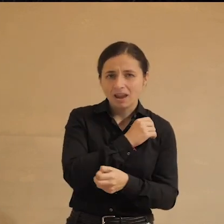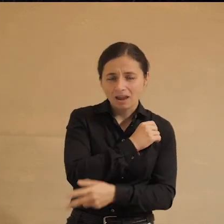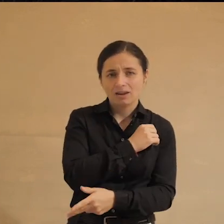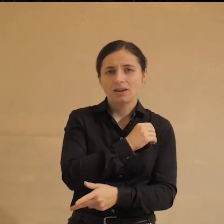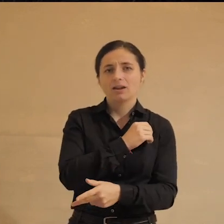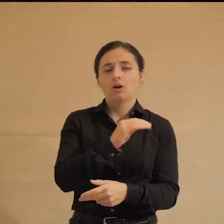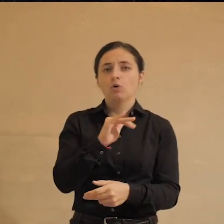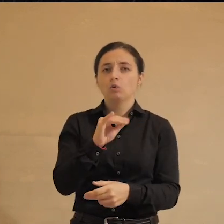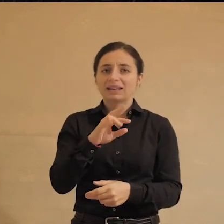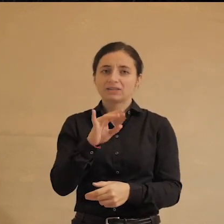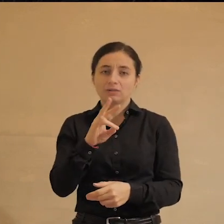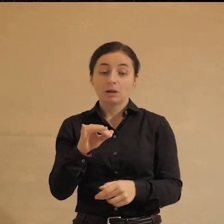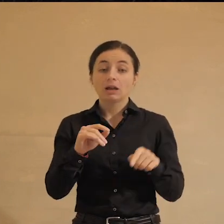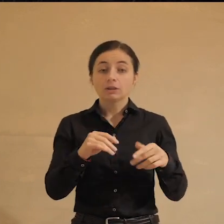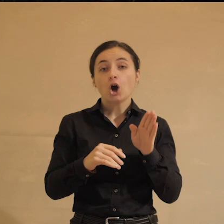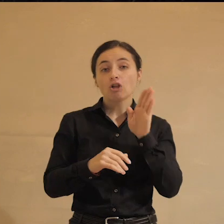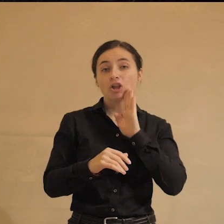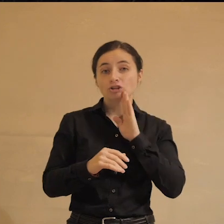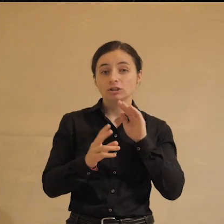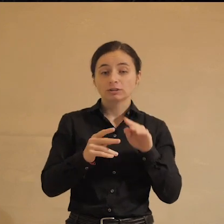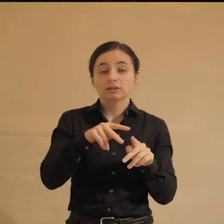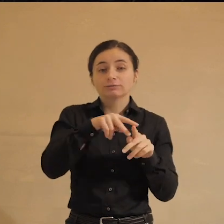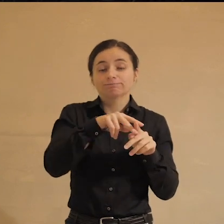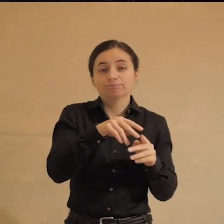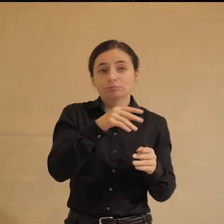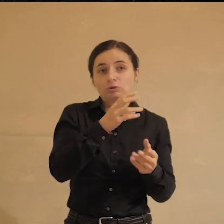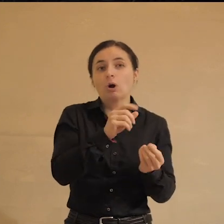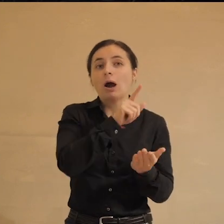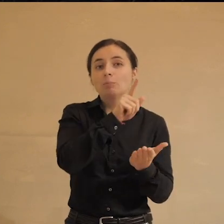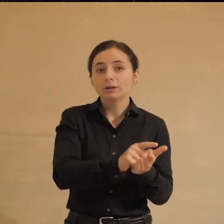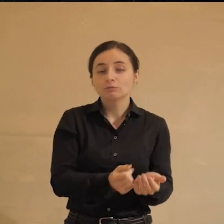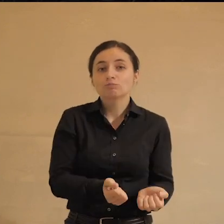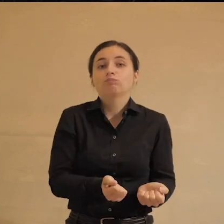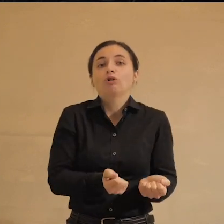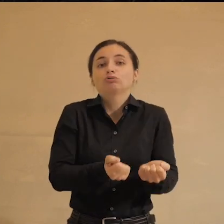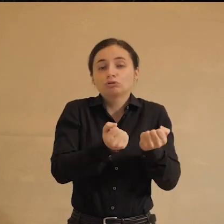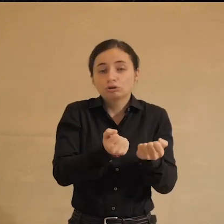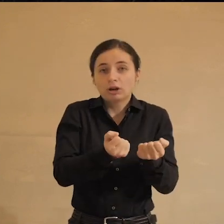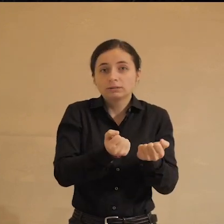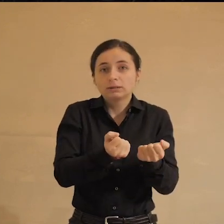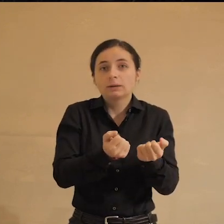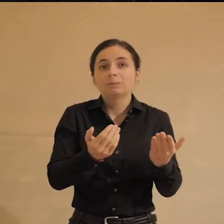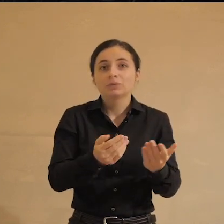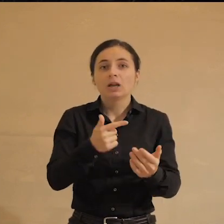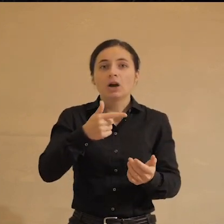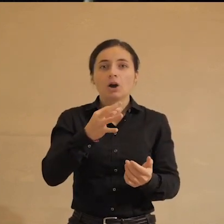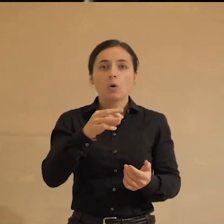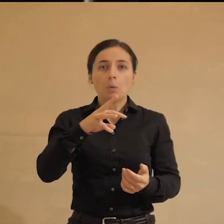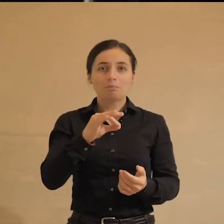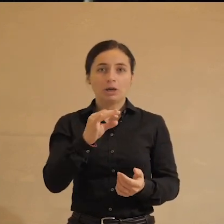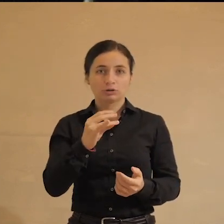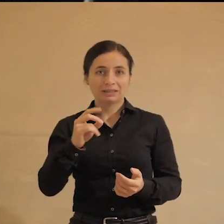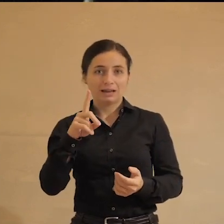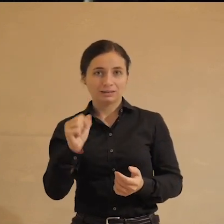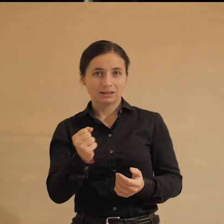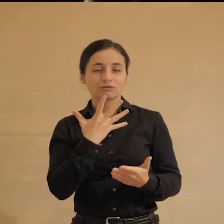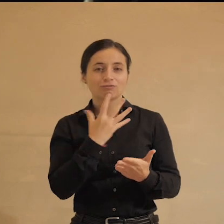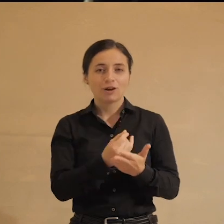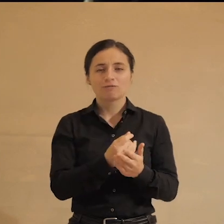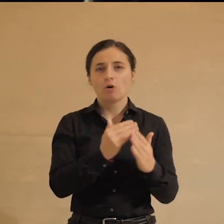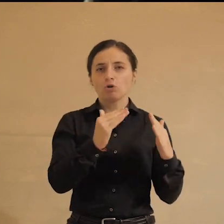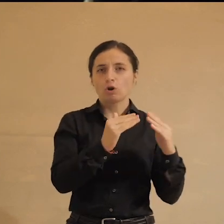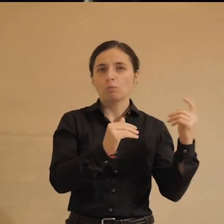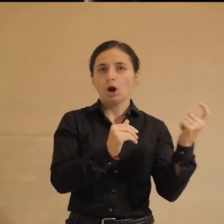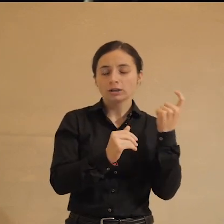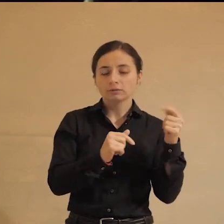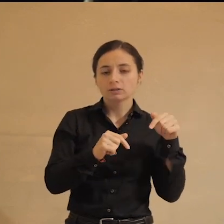потому, что на женщинах лежит обязанность по поддержанию что называется базового гомеостаза своего домохозяйства. Ну и